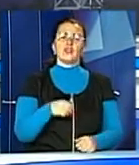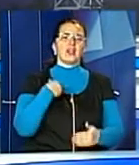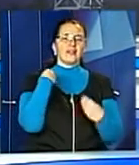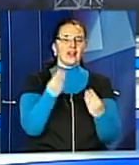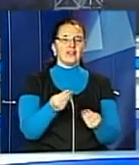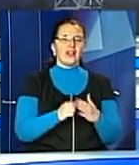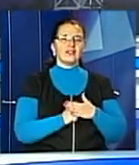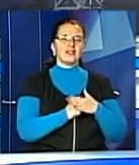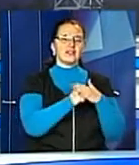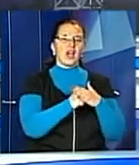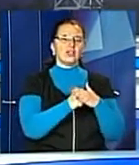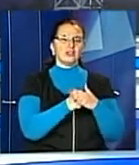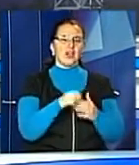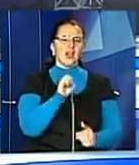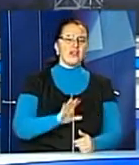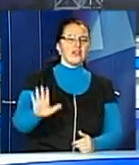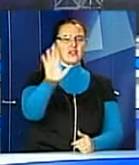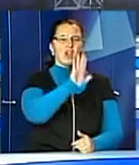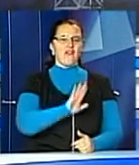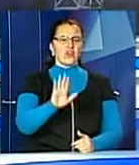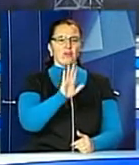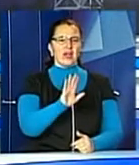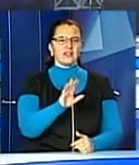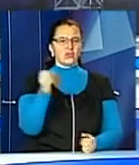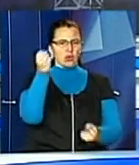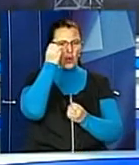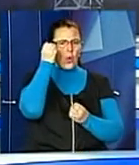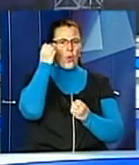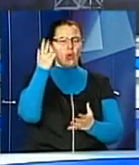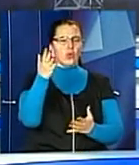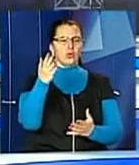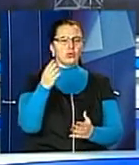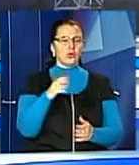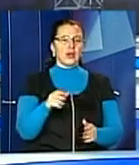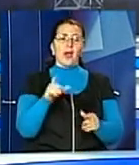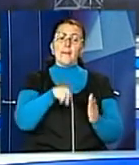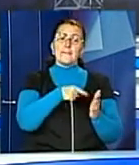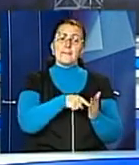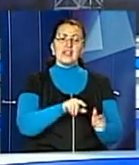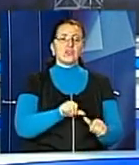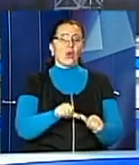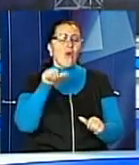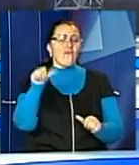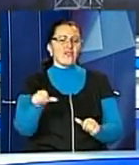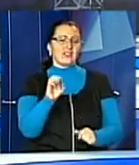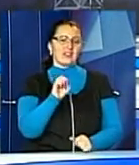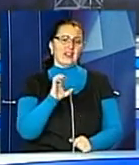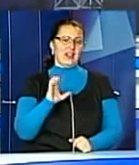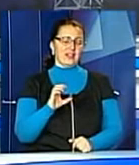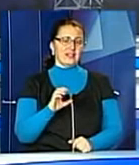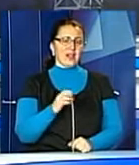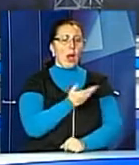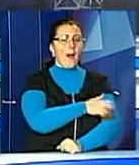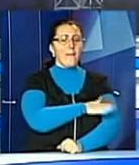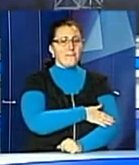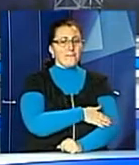європейської столиці культури місту споза меж ЄС. Слухачі радіо Вроцлав віддали свої голоси саме за презентацію